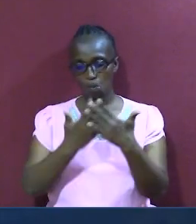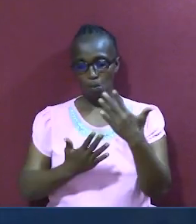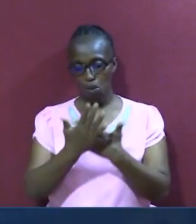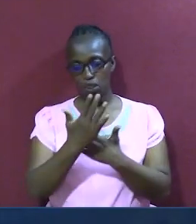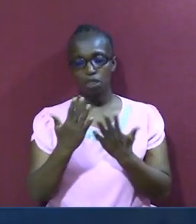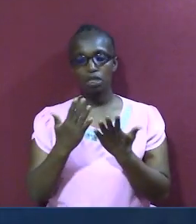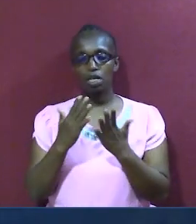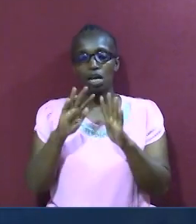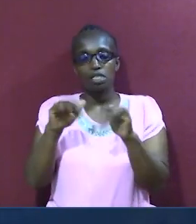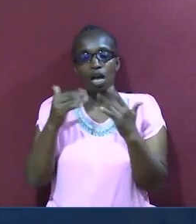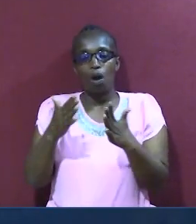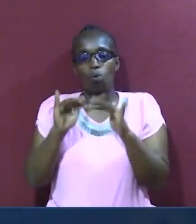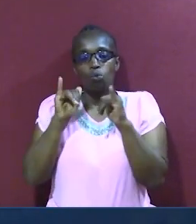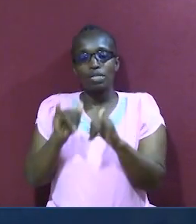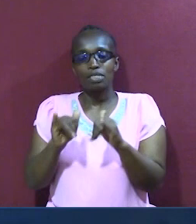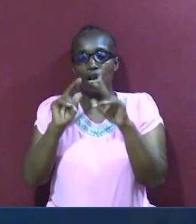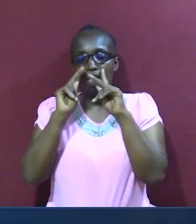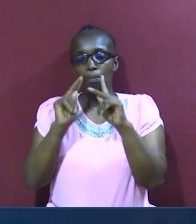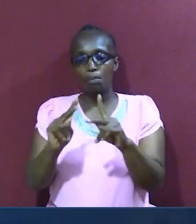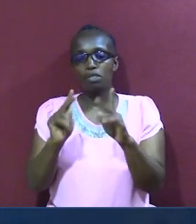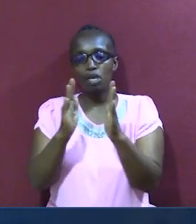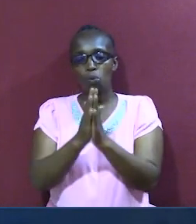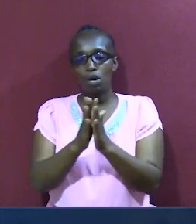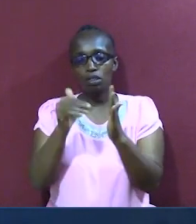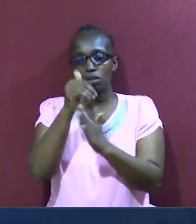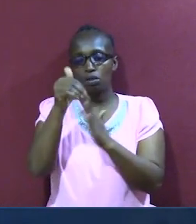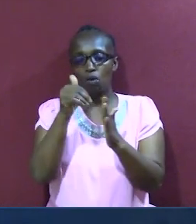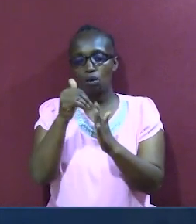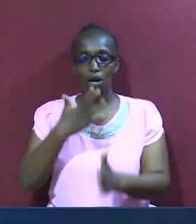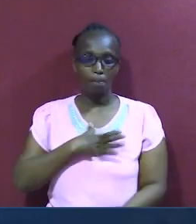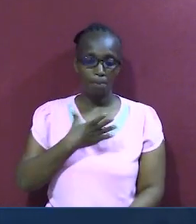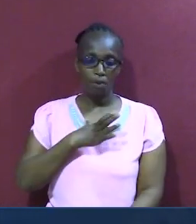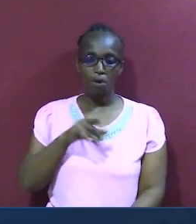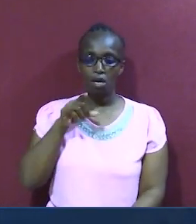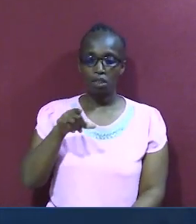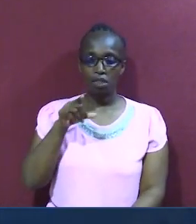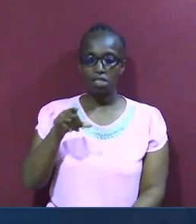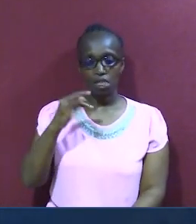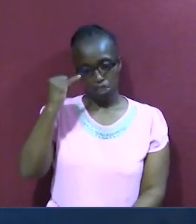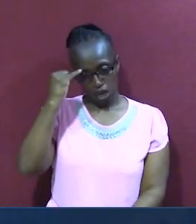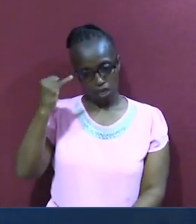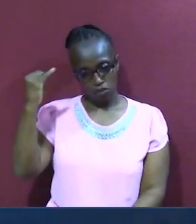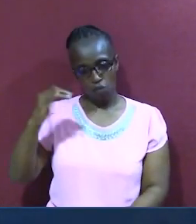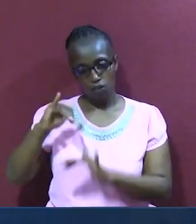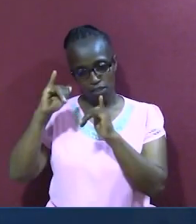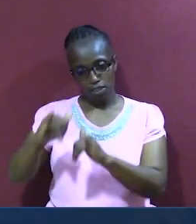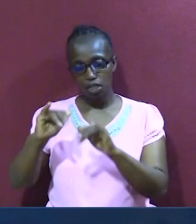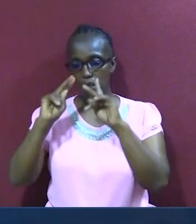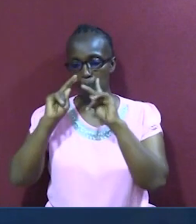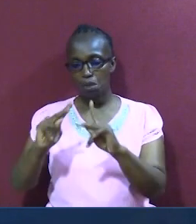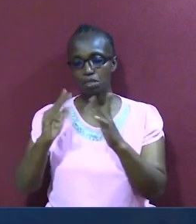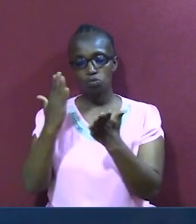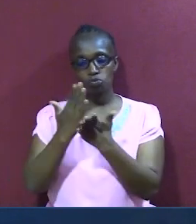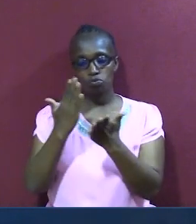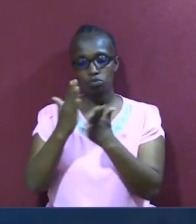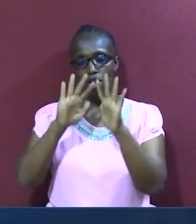tuishi na amani na watu wote. Jambo hili kuishi na amani, ni nchambo na maana sana.